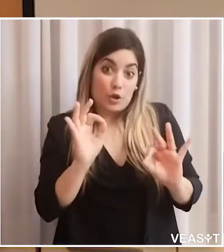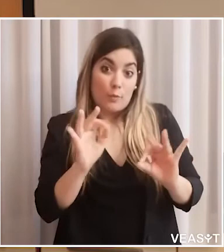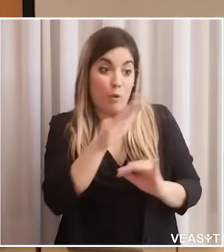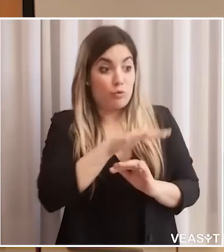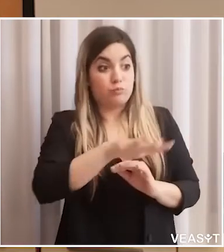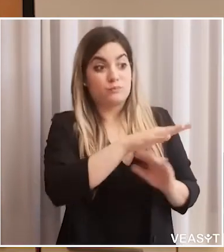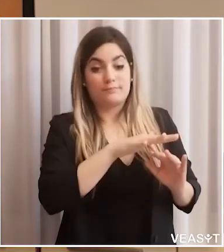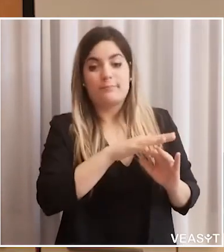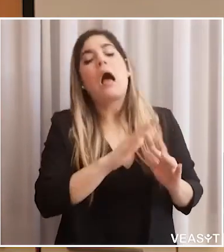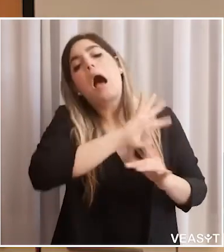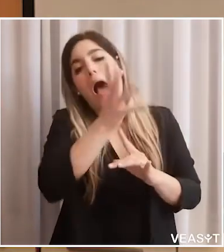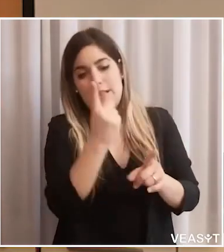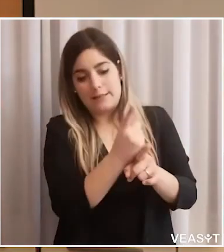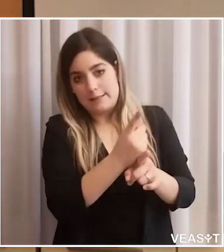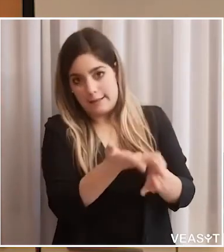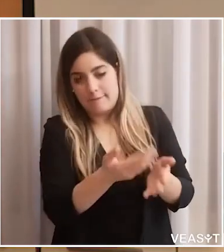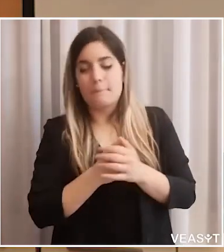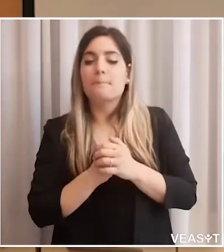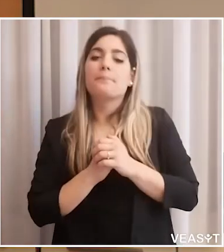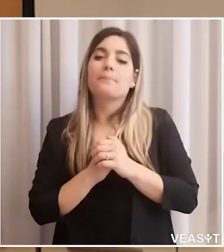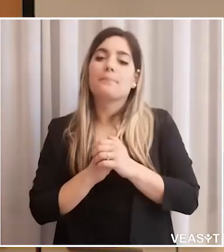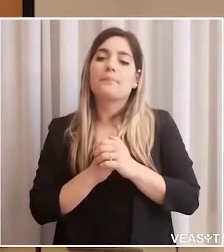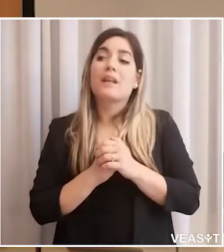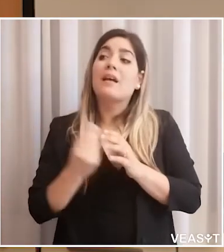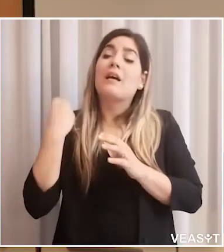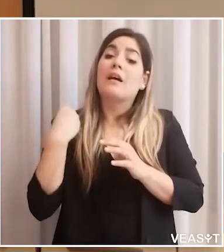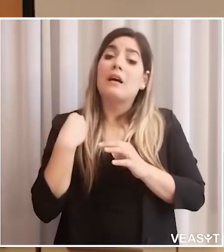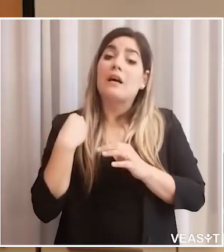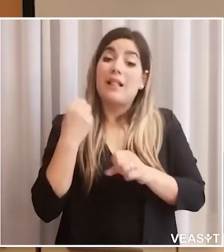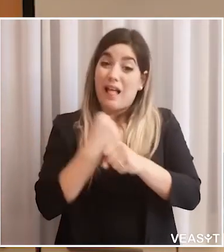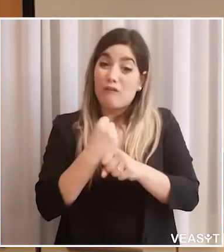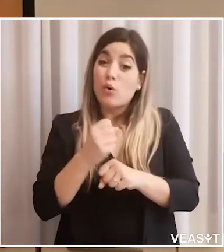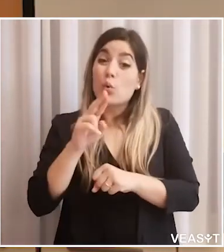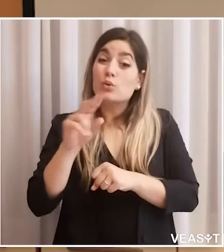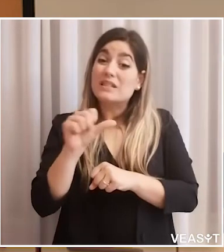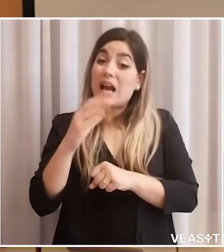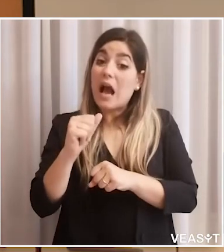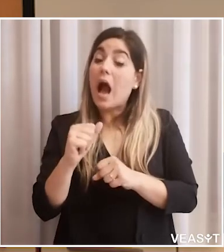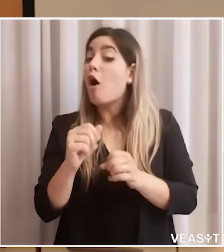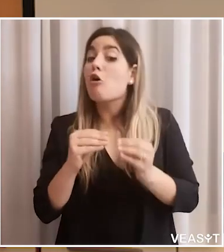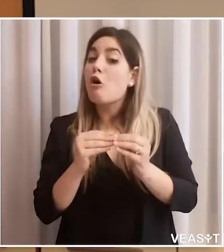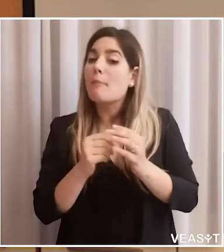pronte perché comunque avevano previsto in precedenza l'arrestimento di questi spazi.